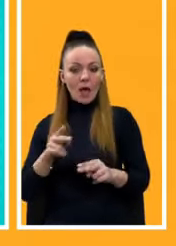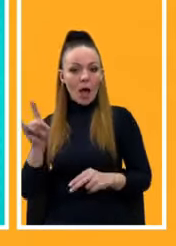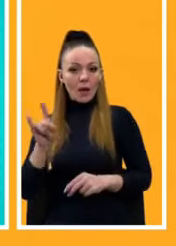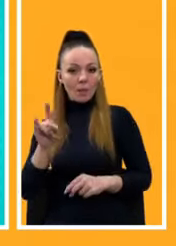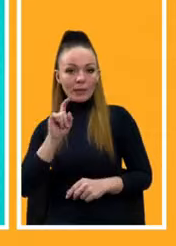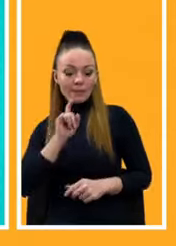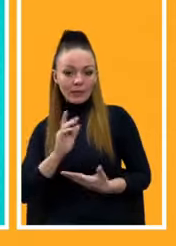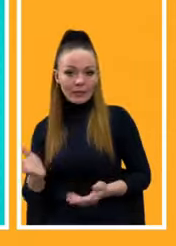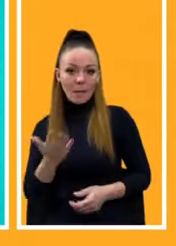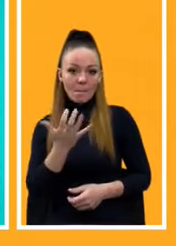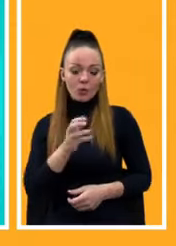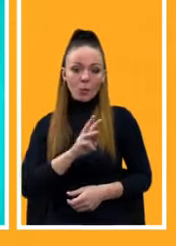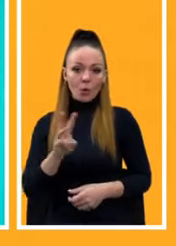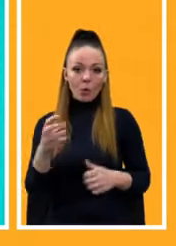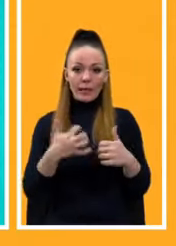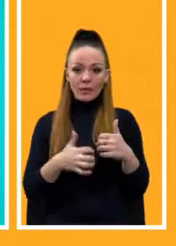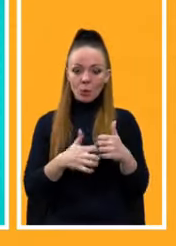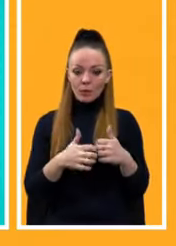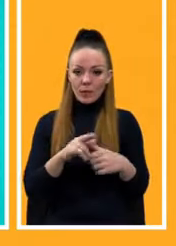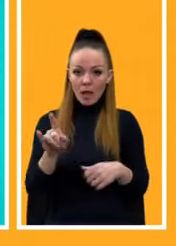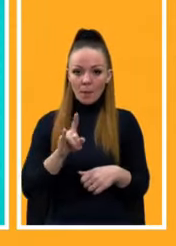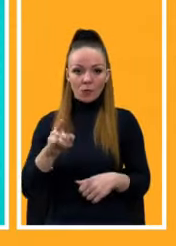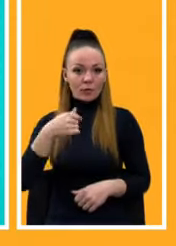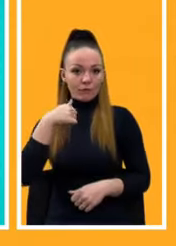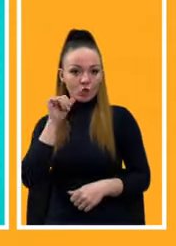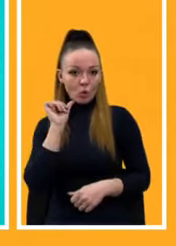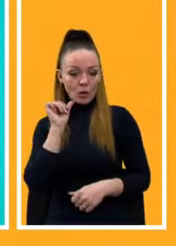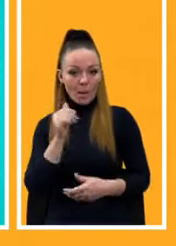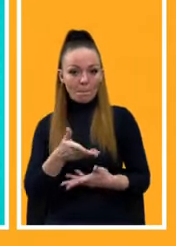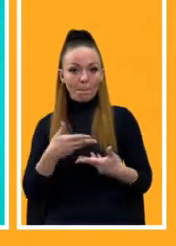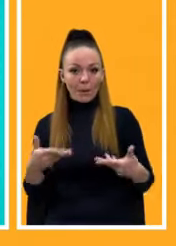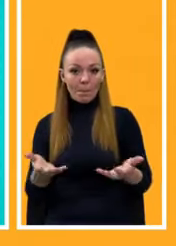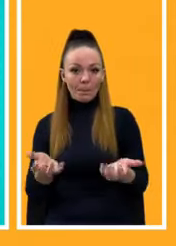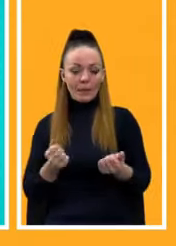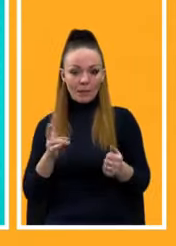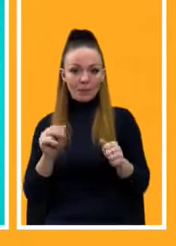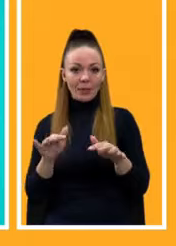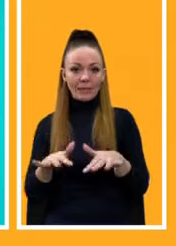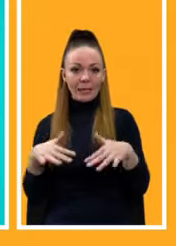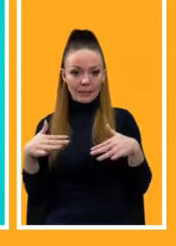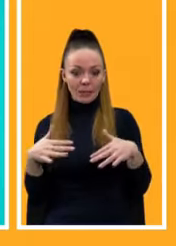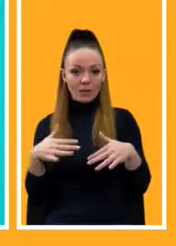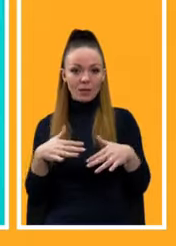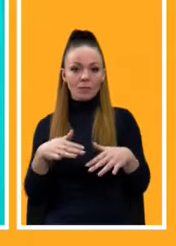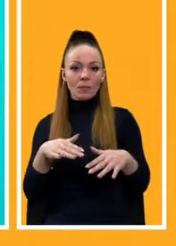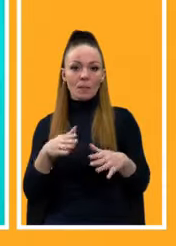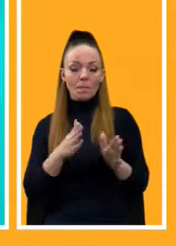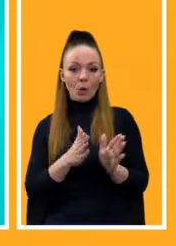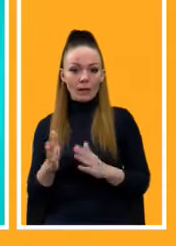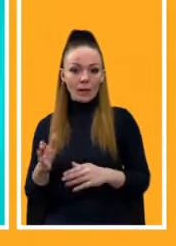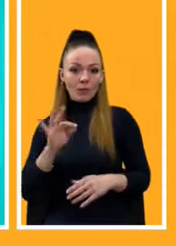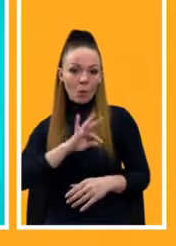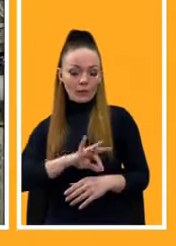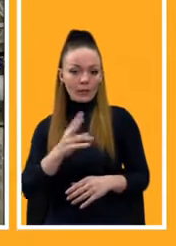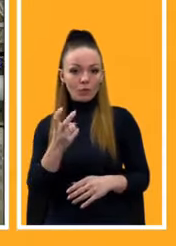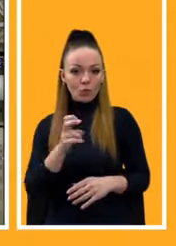500 мільйонів – це Херсонський аеропорт. Вчора ми прийняли на засіданні уряду порядок використання 200 мільйонів для